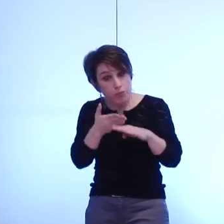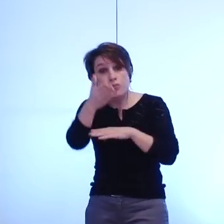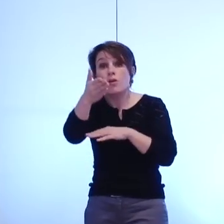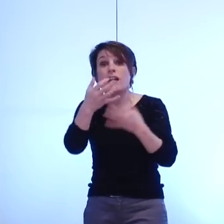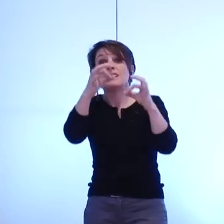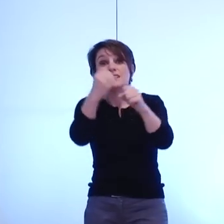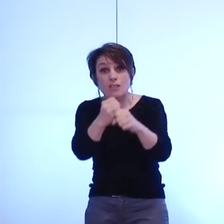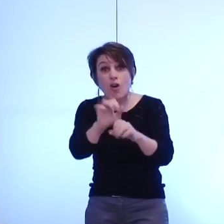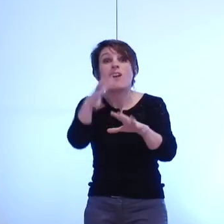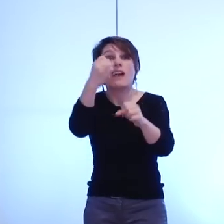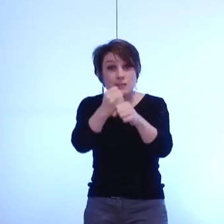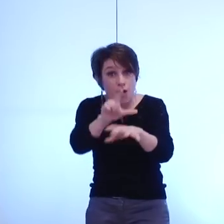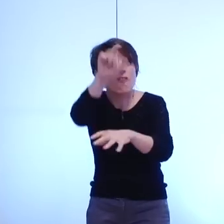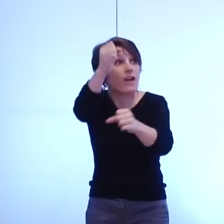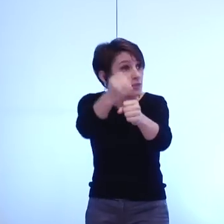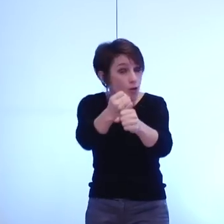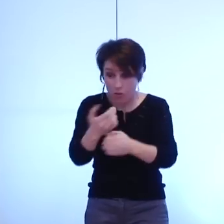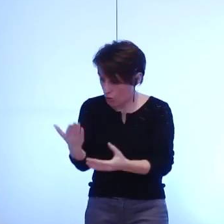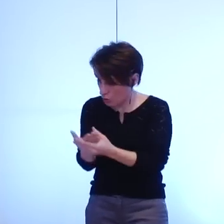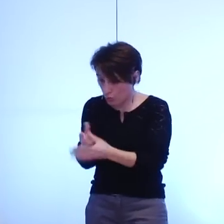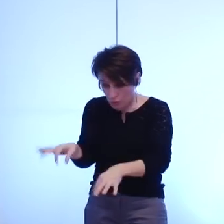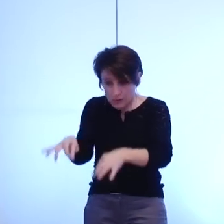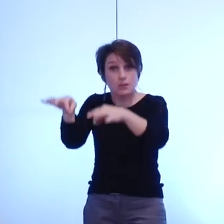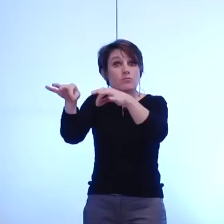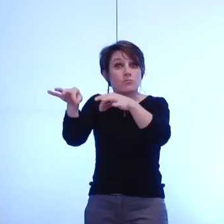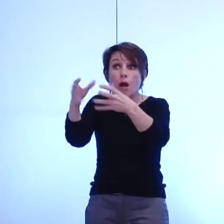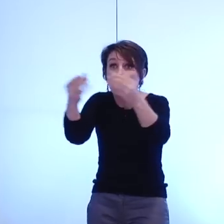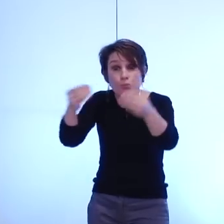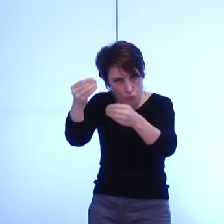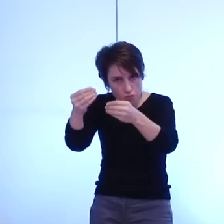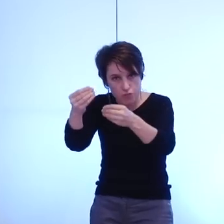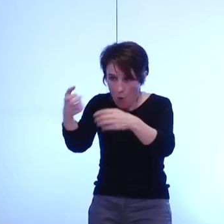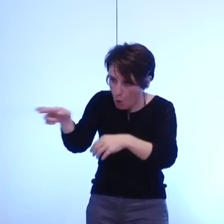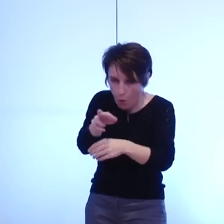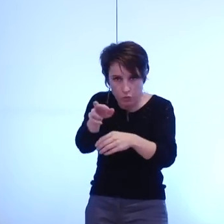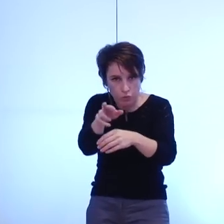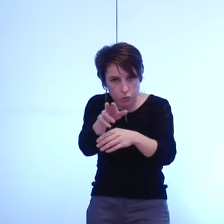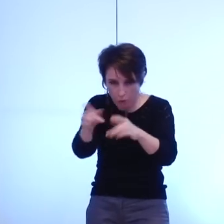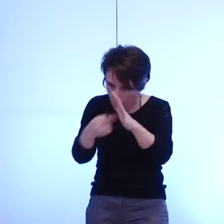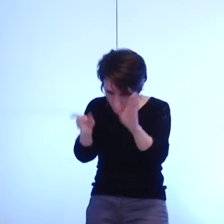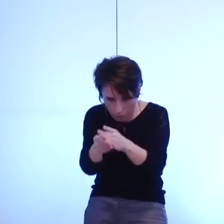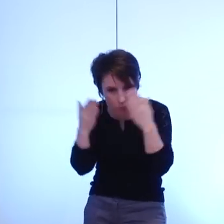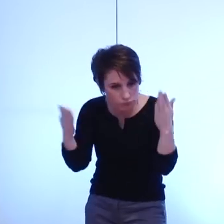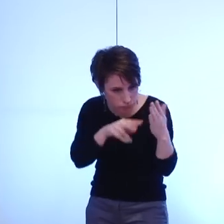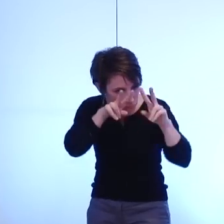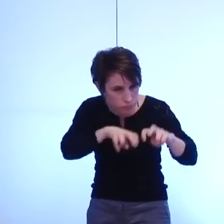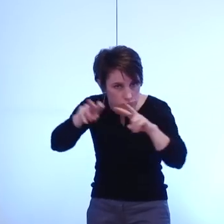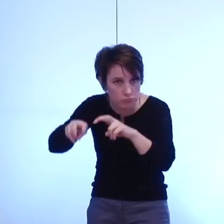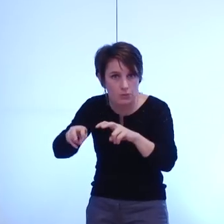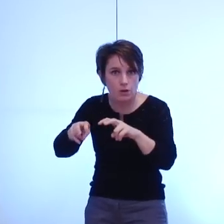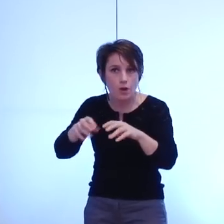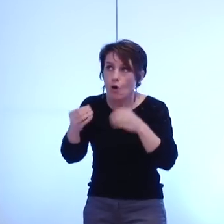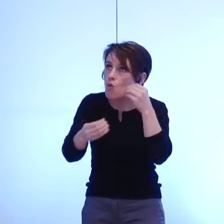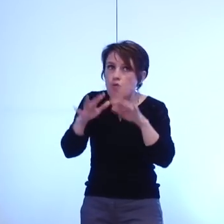15 ou 20 ans ce que ces dossiers seront susceptibles de devenir et s'il y a éventuellement des solutions alternatives